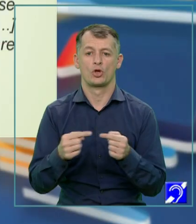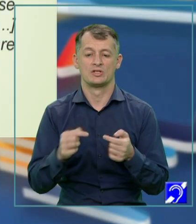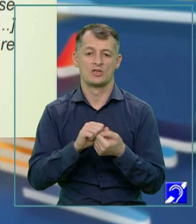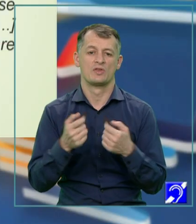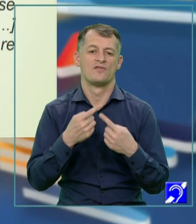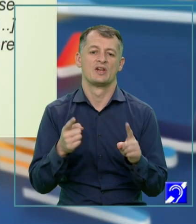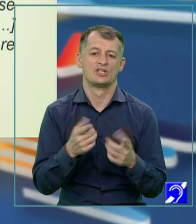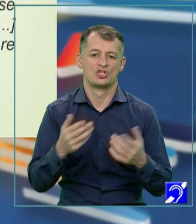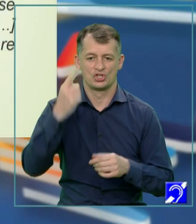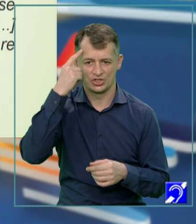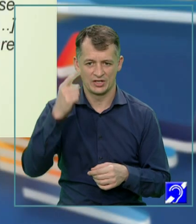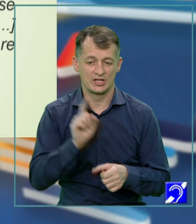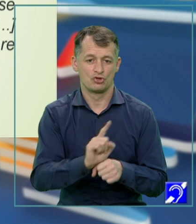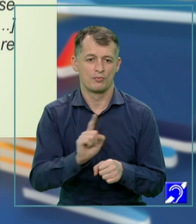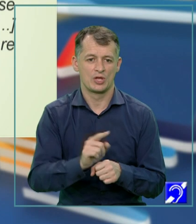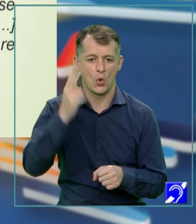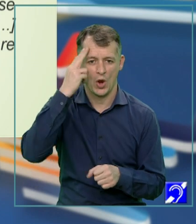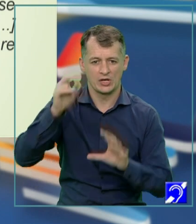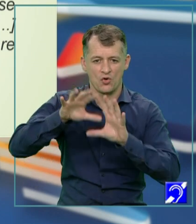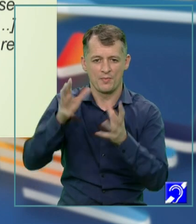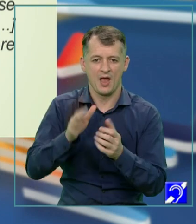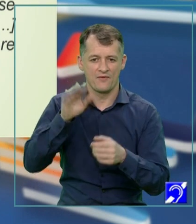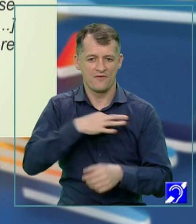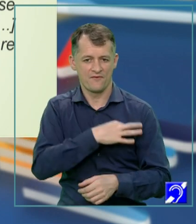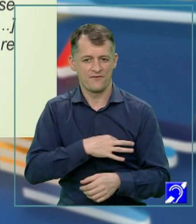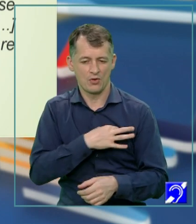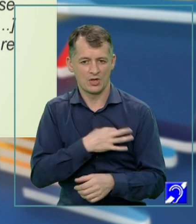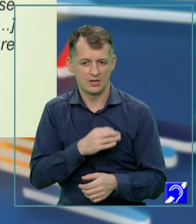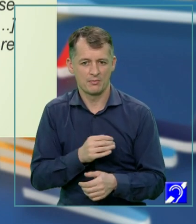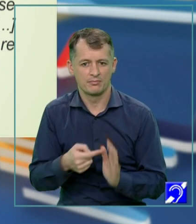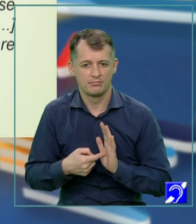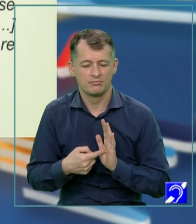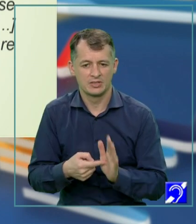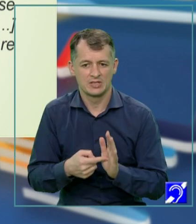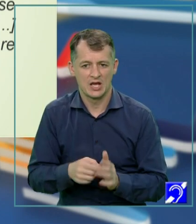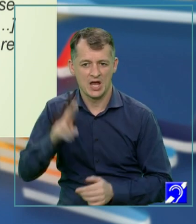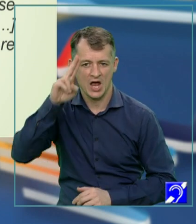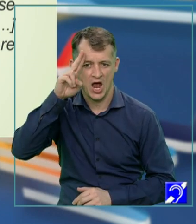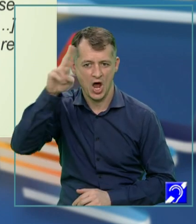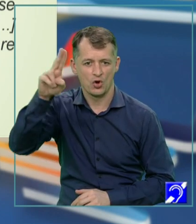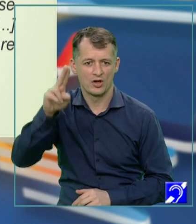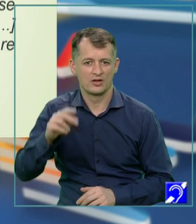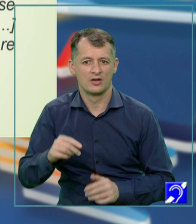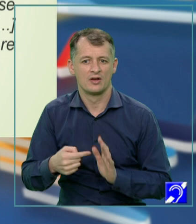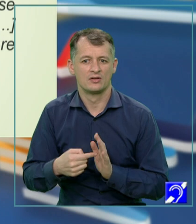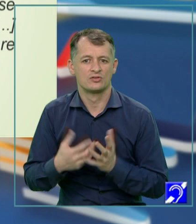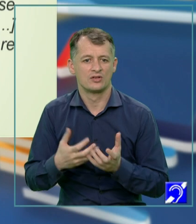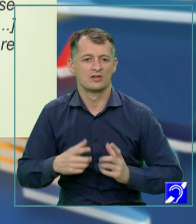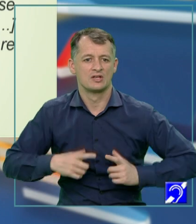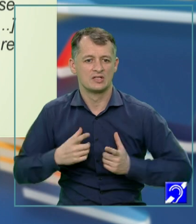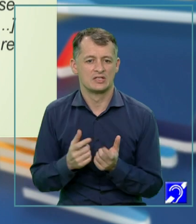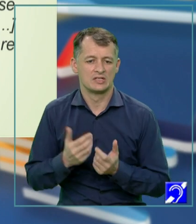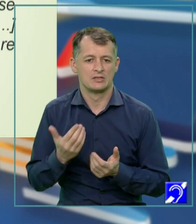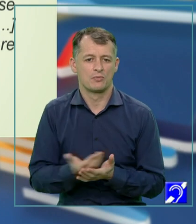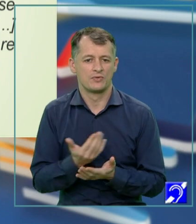ceea ce știi, instrument de cunoaștere a lumii, având facultatea de a prezenta eroi ce trăiesc dramele noastre și ne dau cheia înțelegerii și